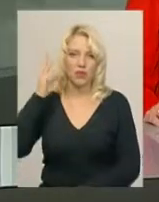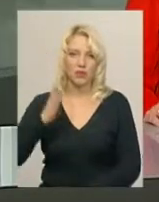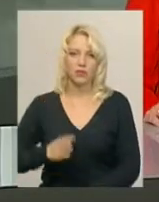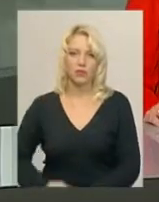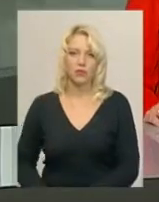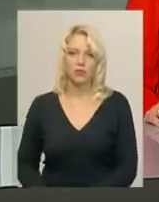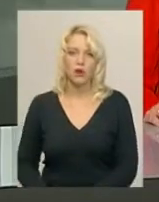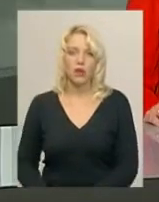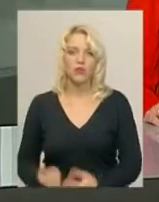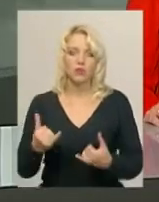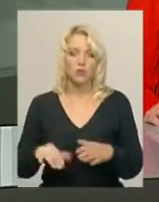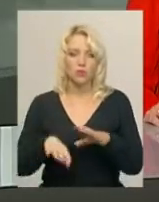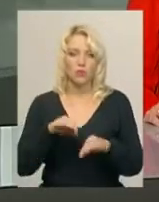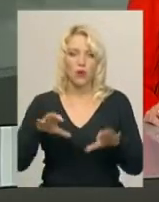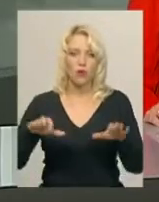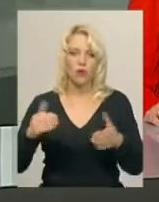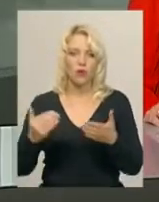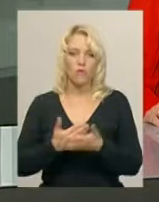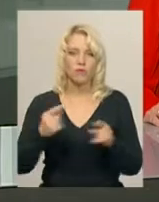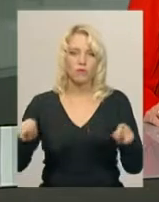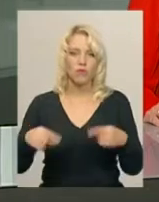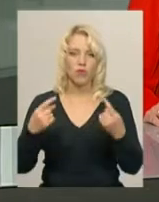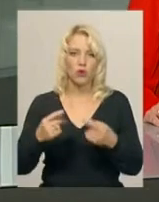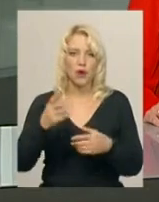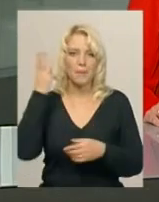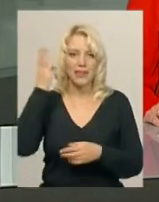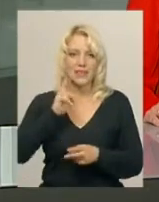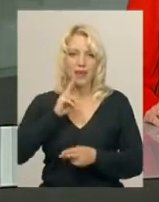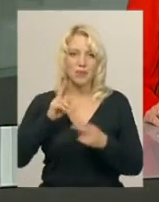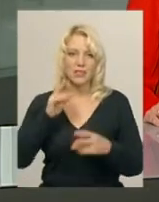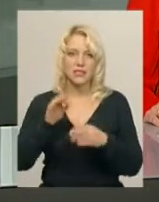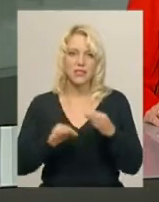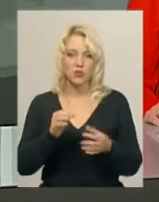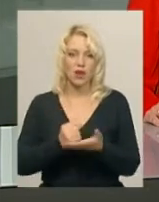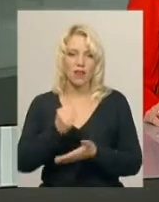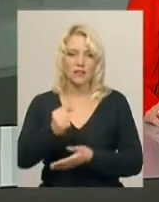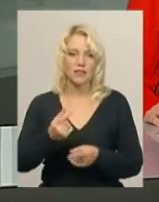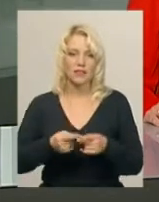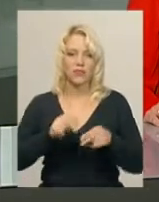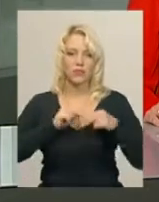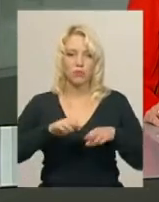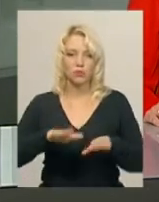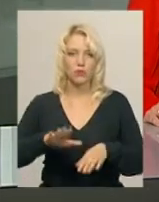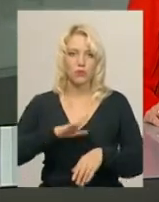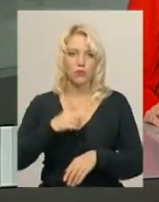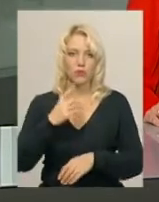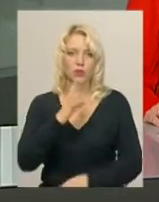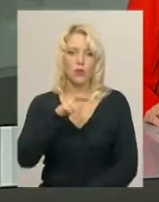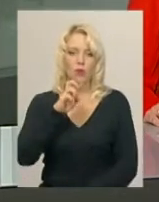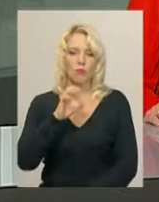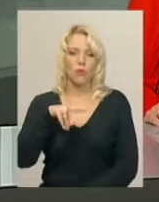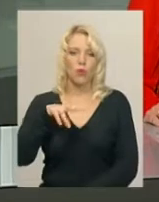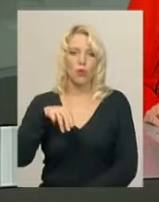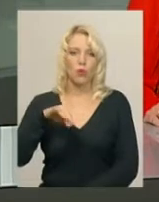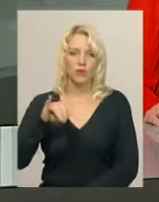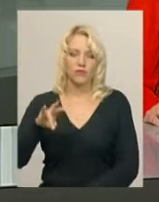Сьогодні обрали голову новоствореного Хмельницького апеляційного суду. Кандидат на цю посаду був один – Сергій Болотін. Він